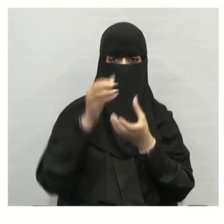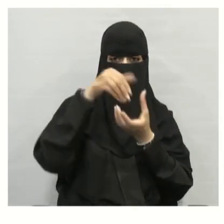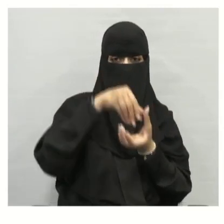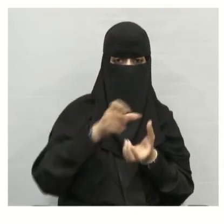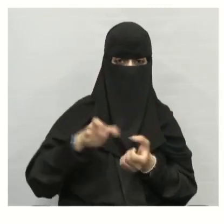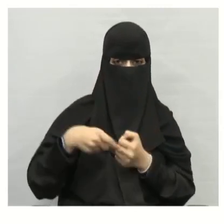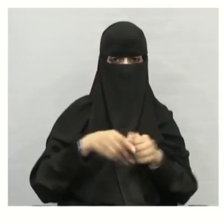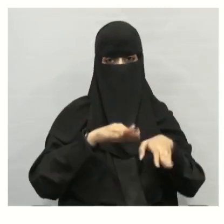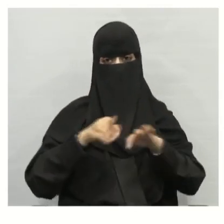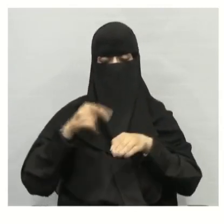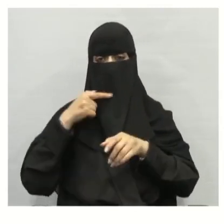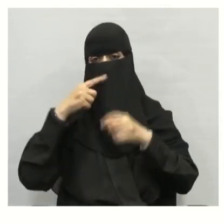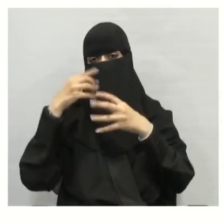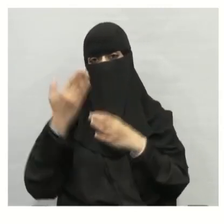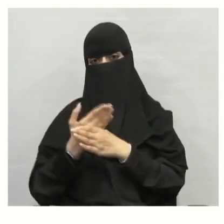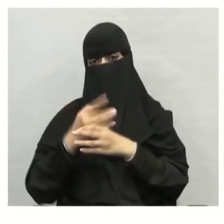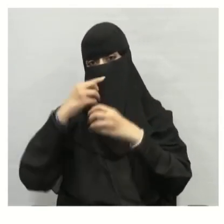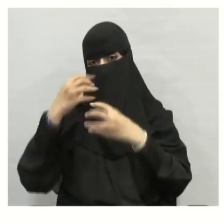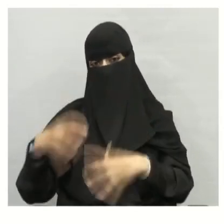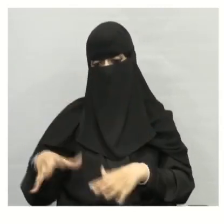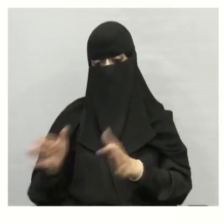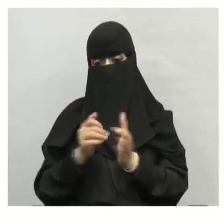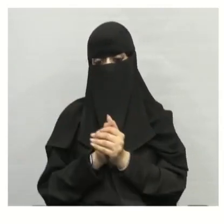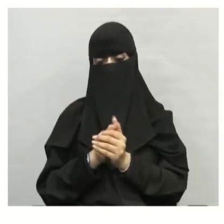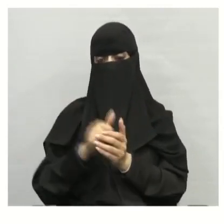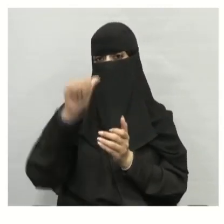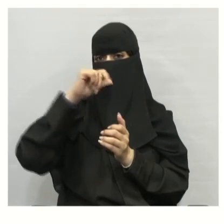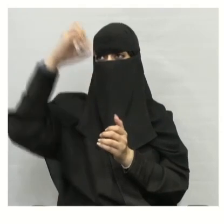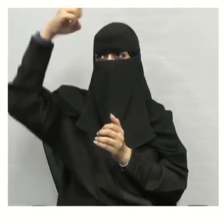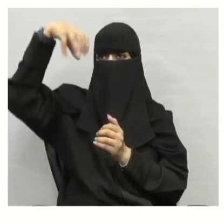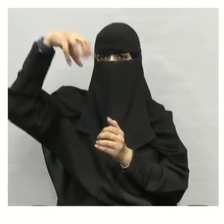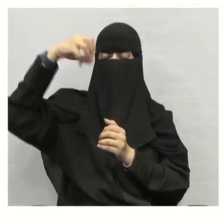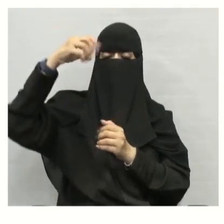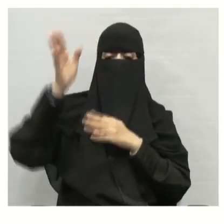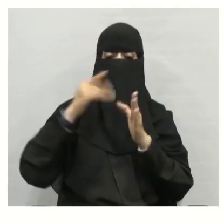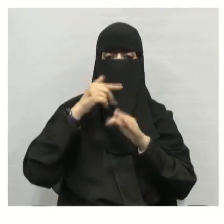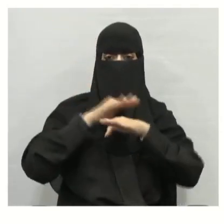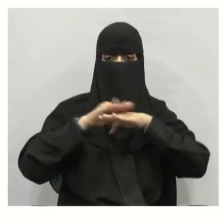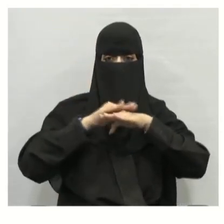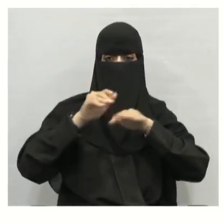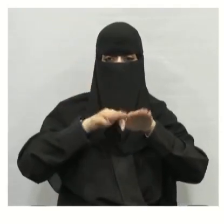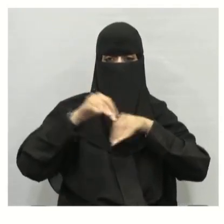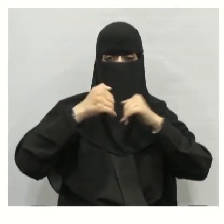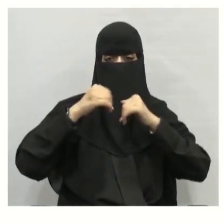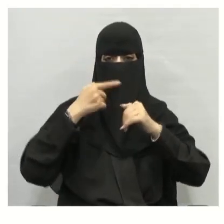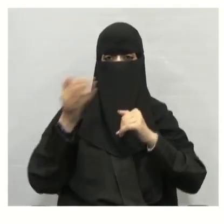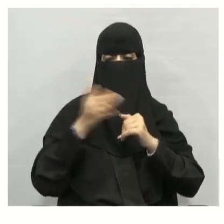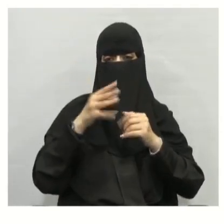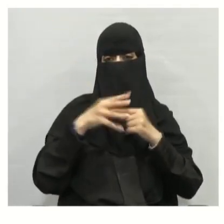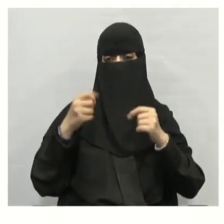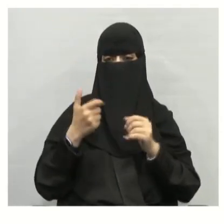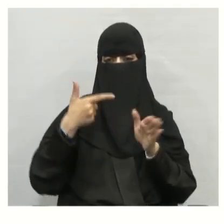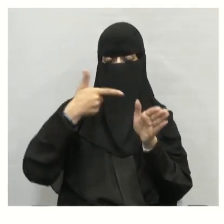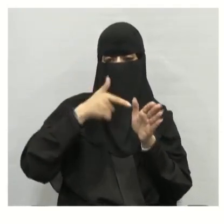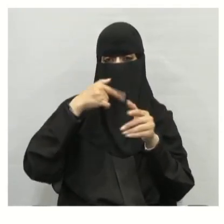الأنهار والبحيرات والمحيطات مياه الأمطار المتساقطة على الشوارع قد تحمل معها الزيوت